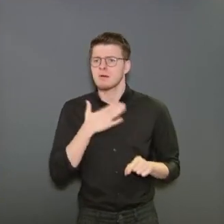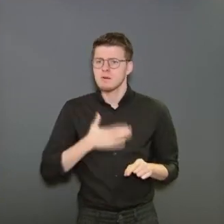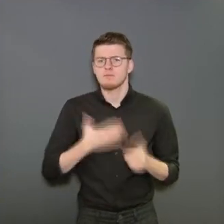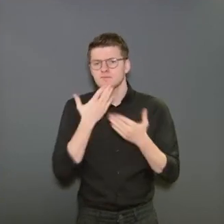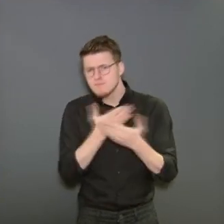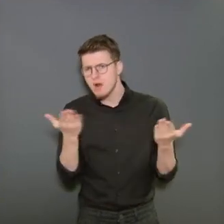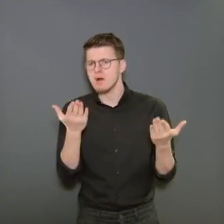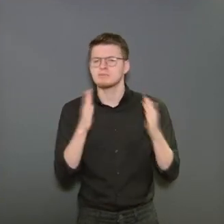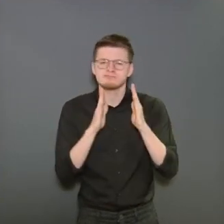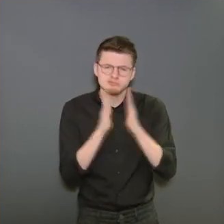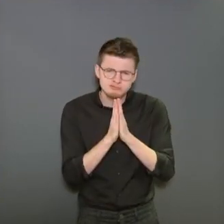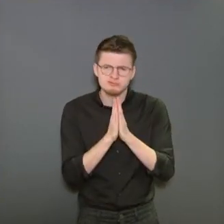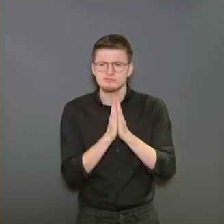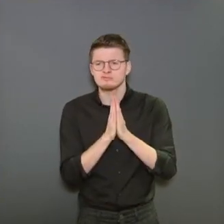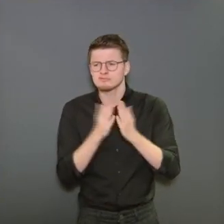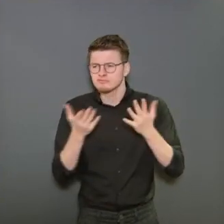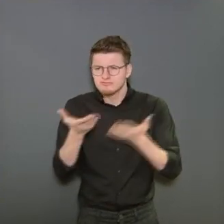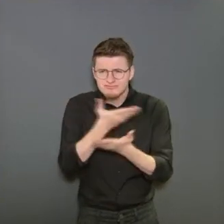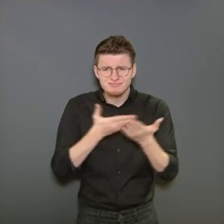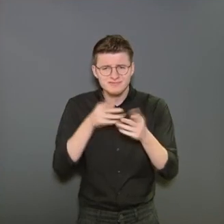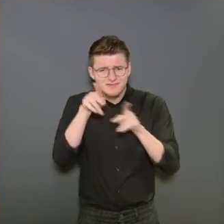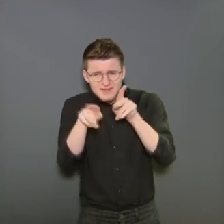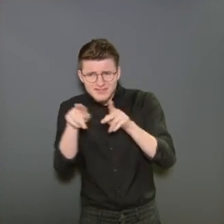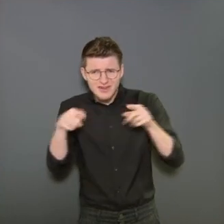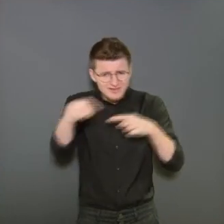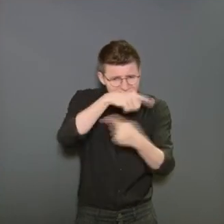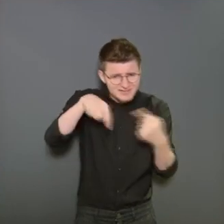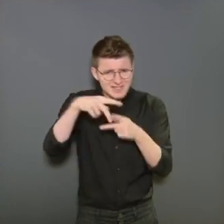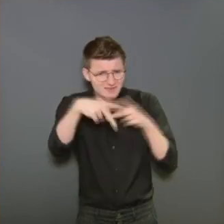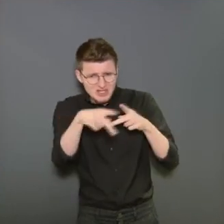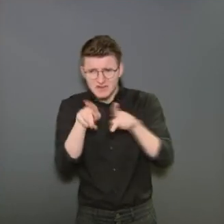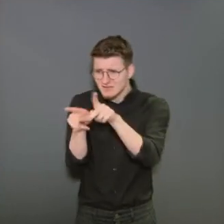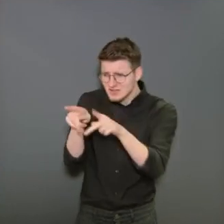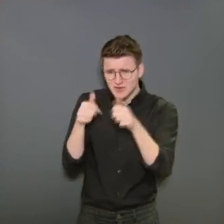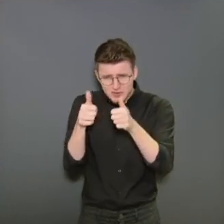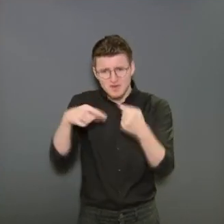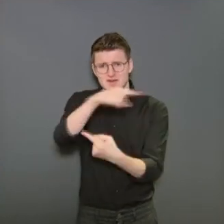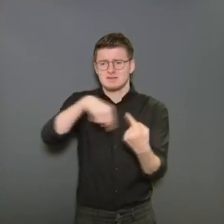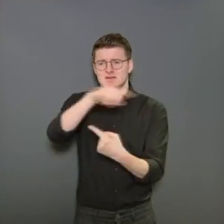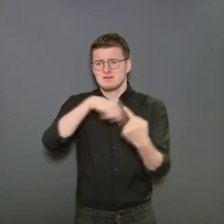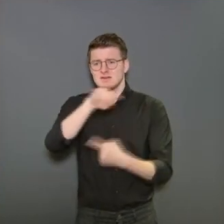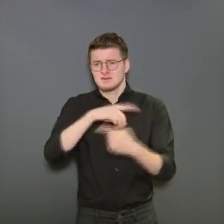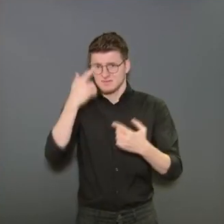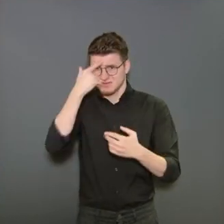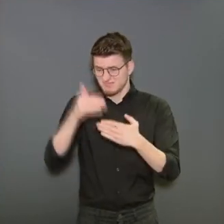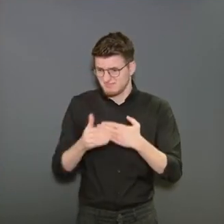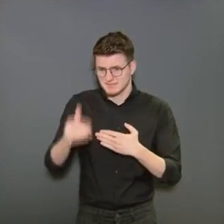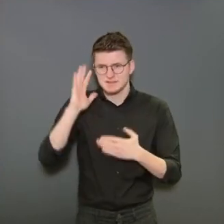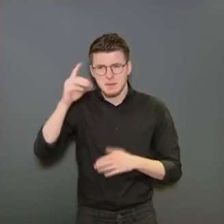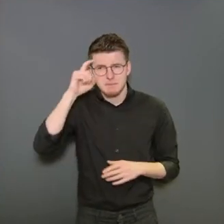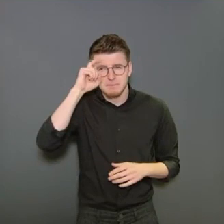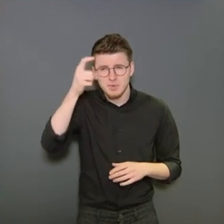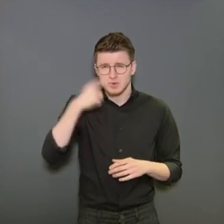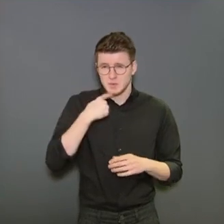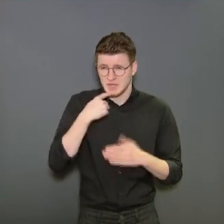demander de bien prendre soin les uns des autres. Nous allons au